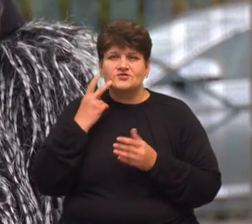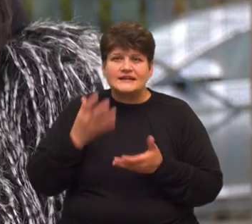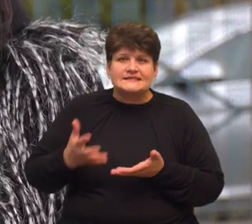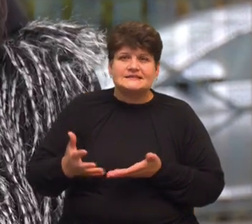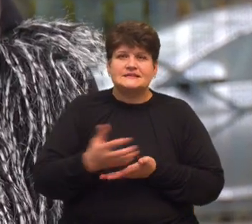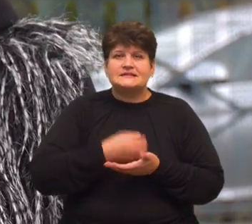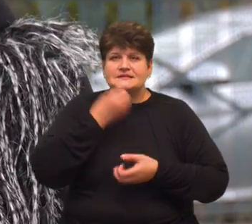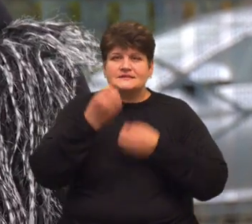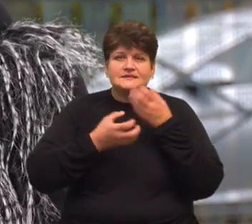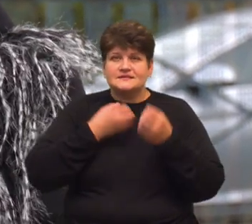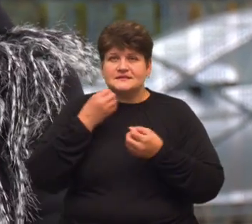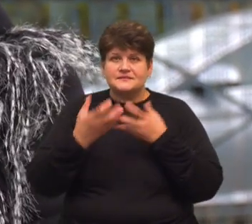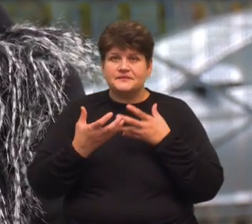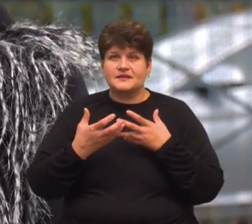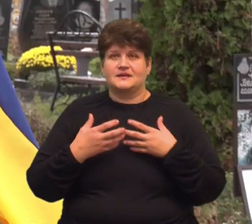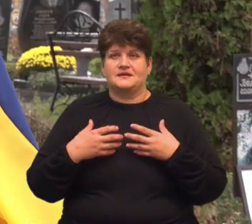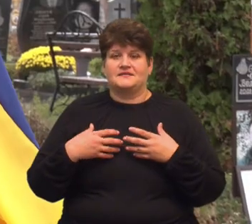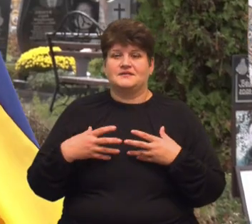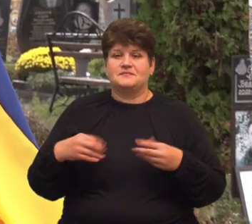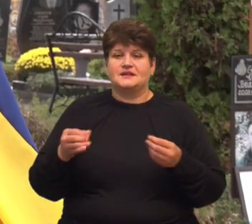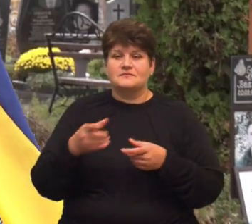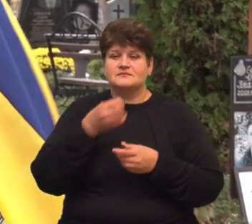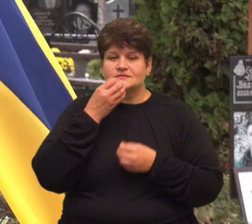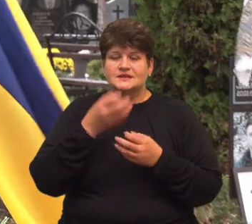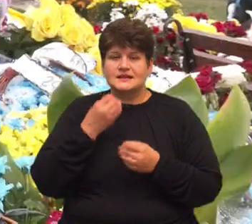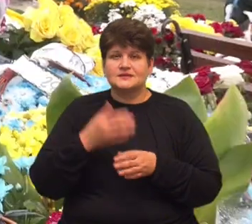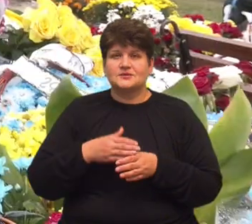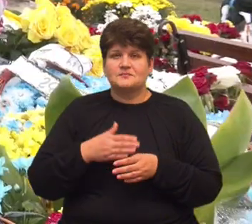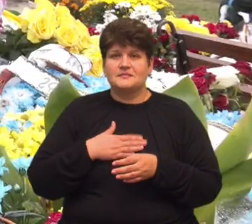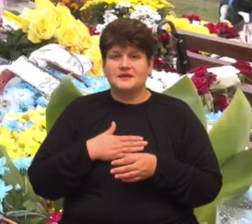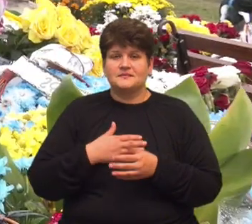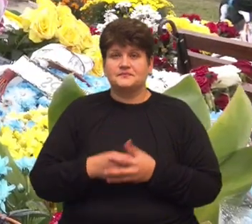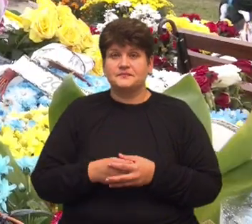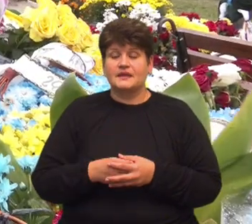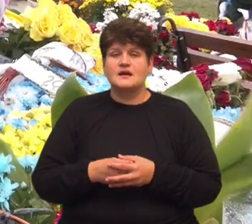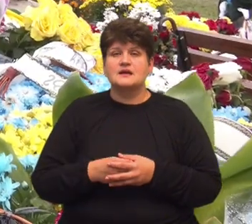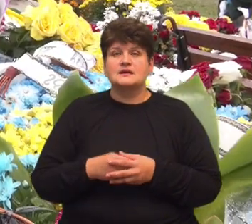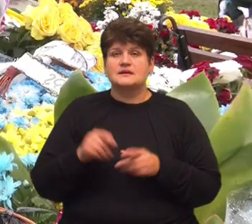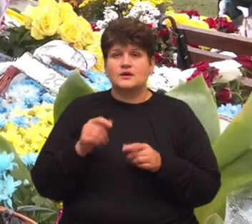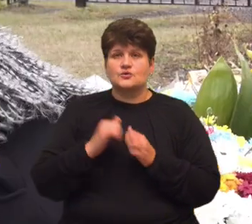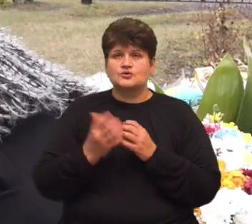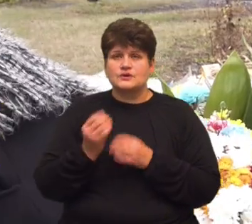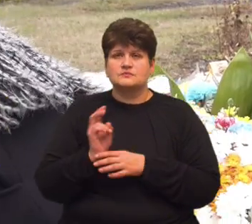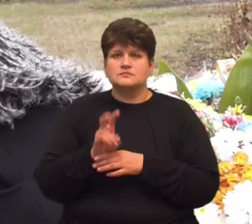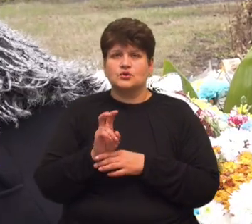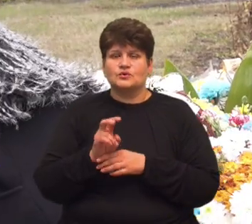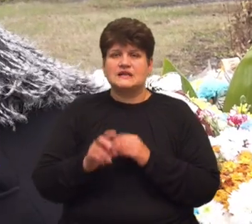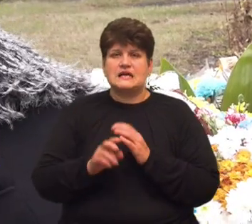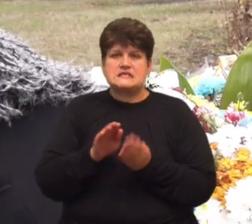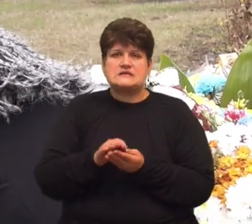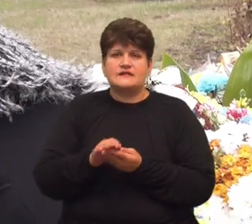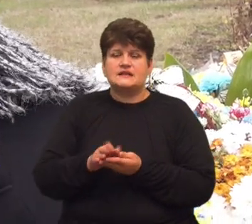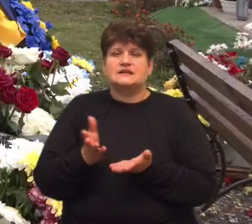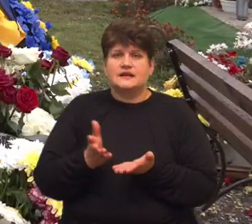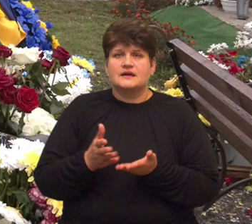Завжди з цієї машини, бронежилет з цим букетом, такий мій ліг. Людмила Лій тепер щодня ходить на цвинтер, де похований її